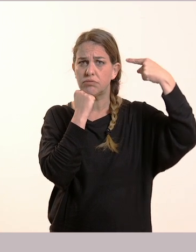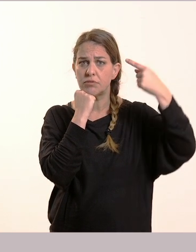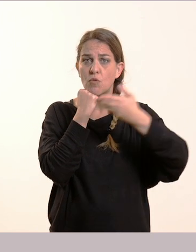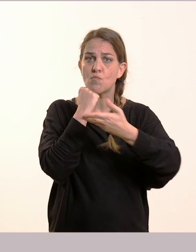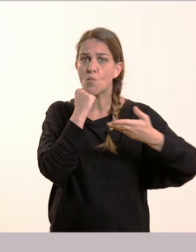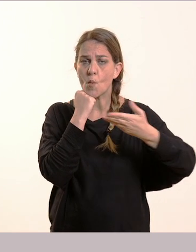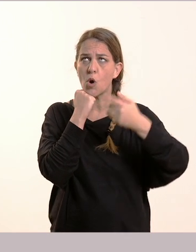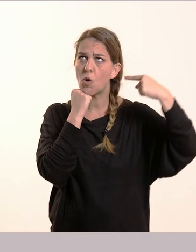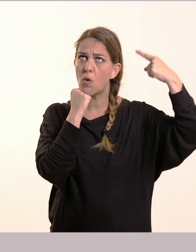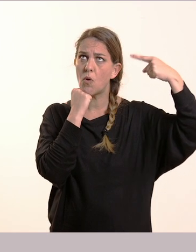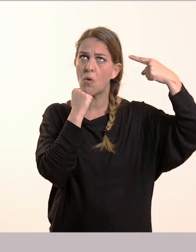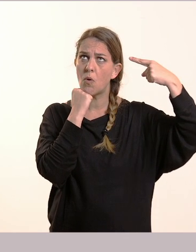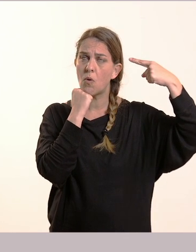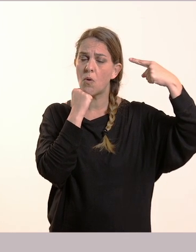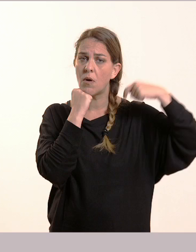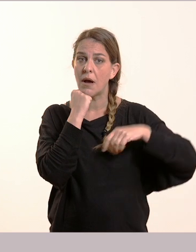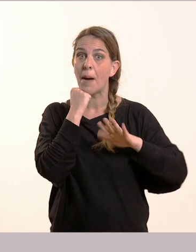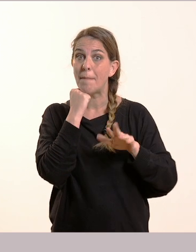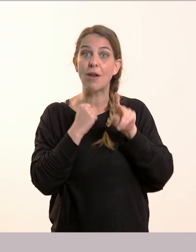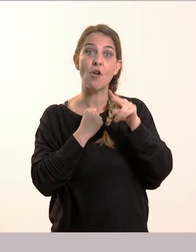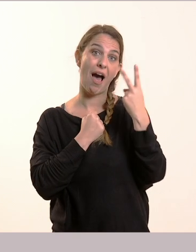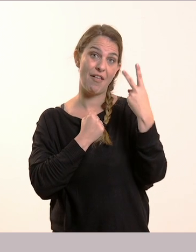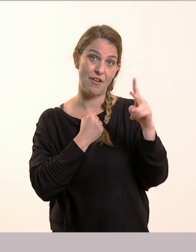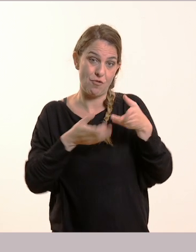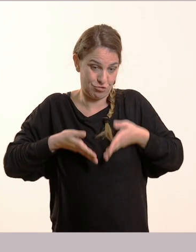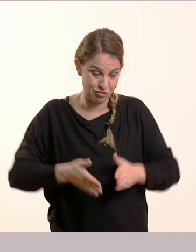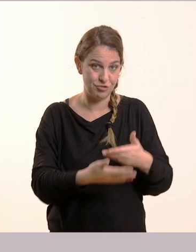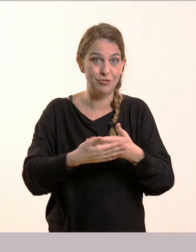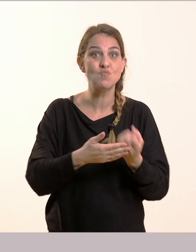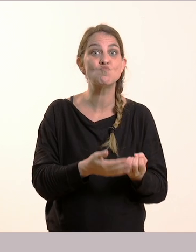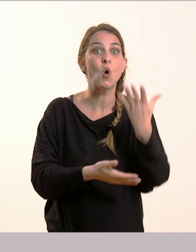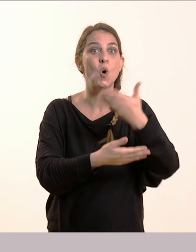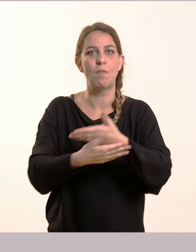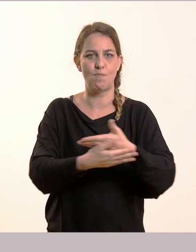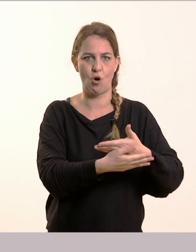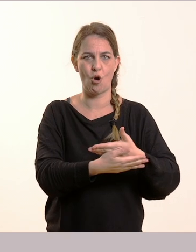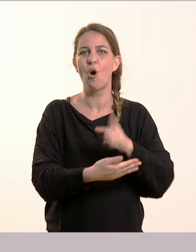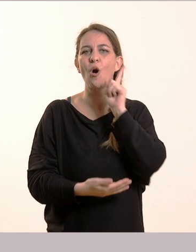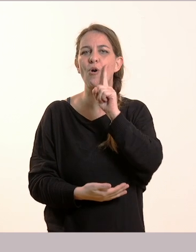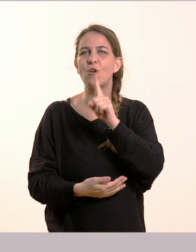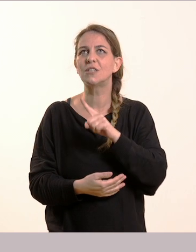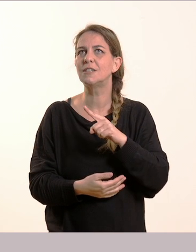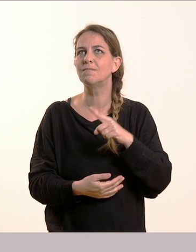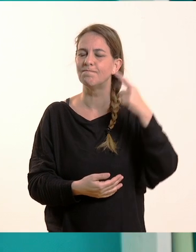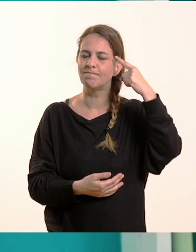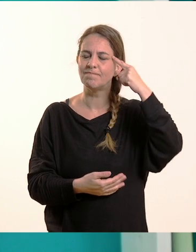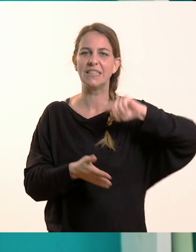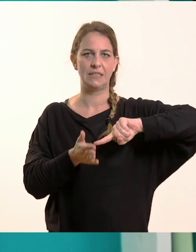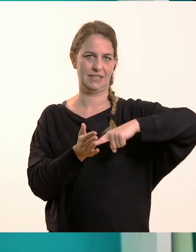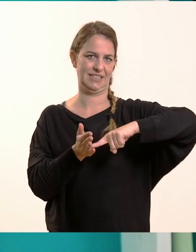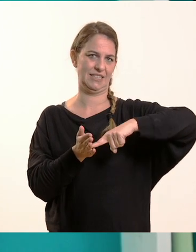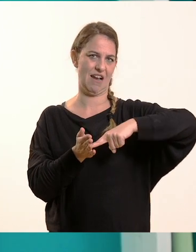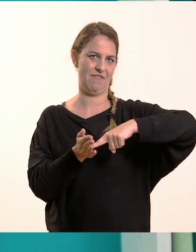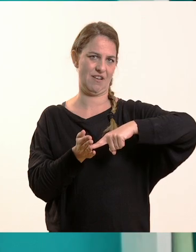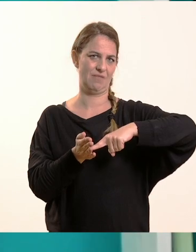αδερφάκι της μάλλον, με αγάπη. Νιώθει ζήλια. Μμμ, και αυτό από τα δύσκολα συναισθήματα.